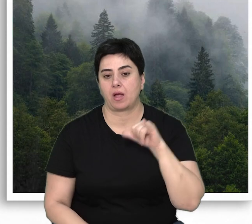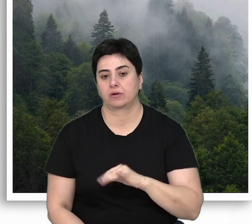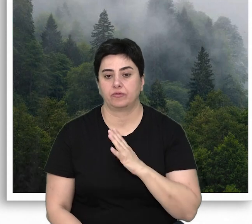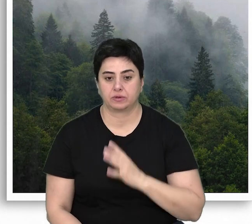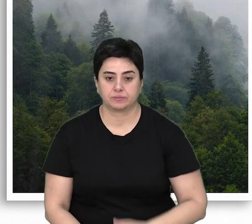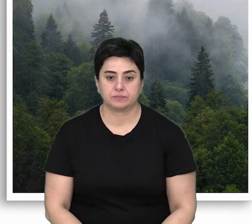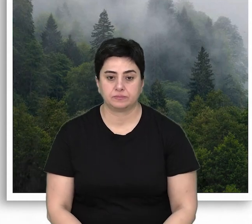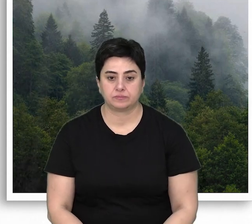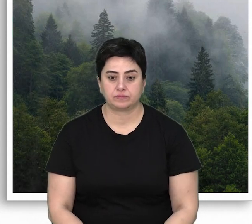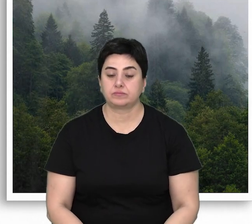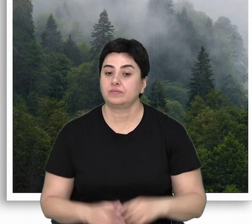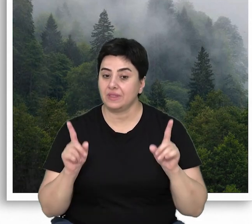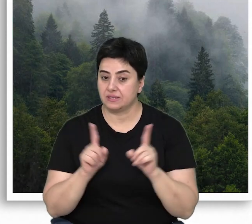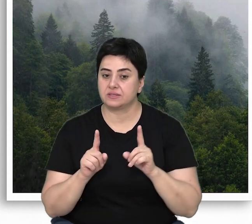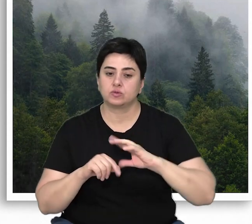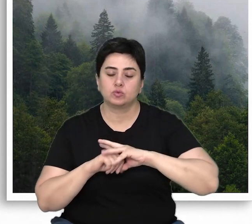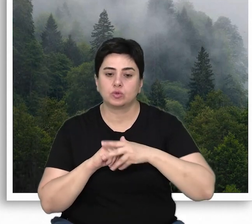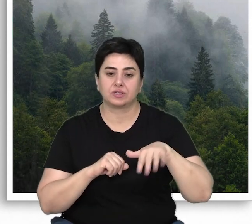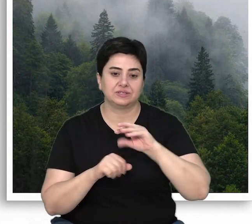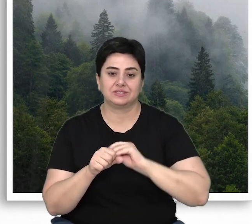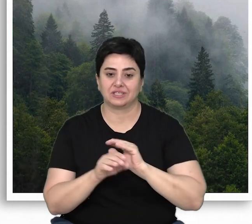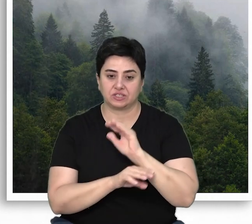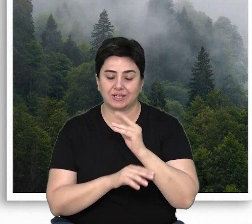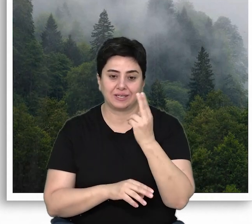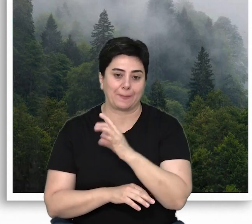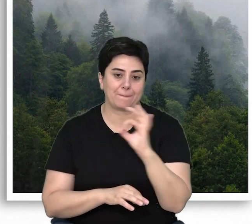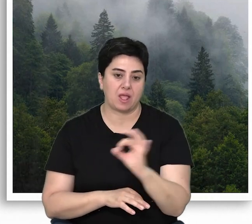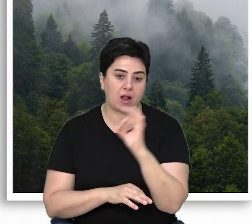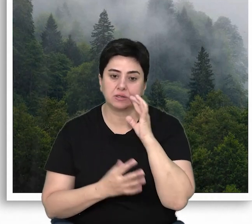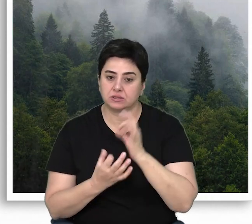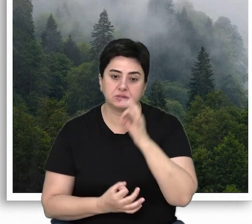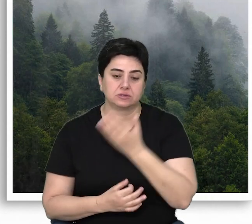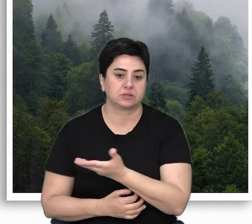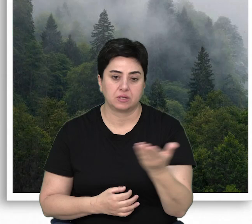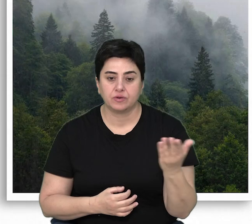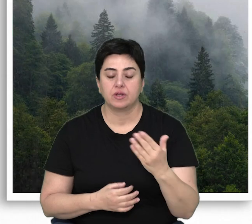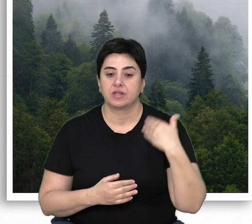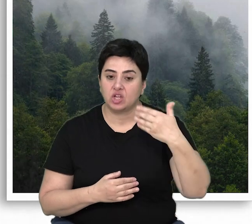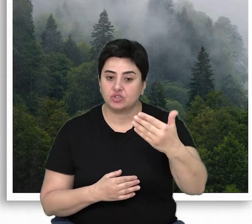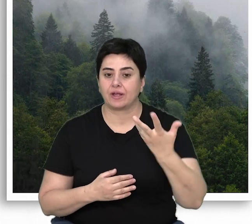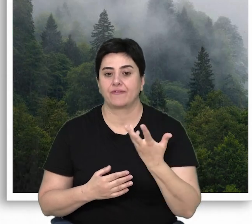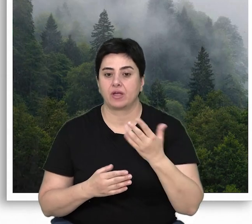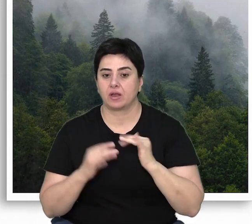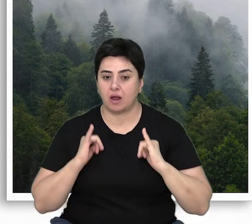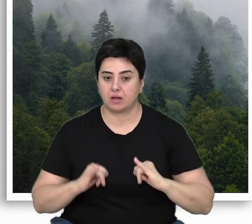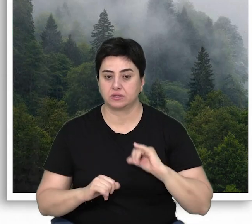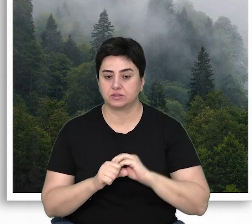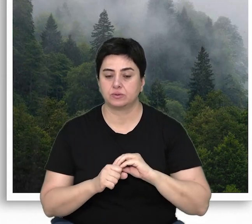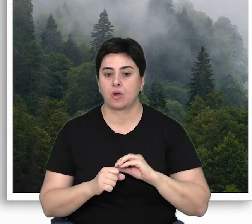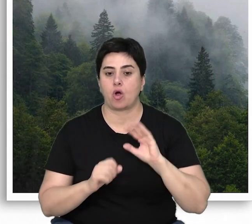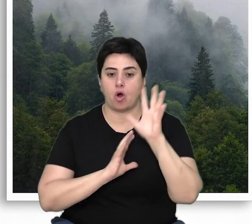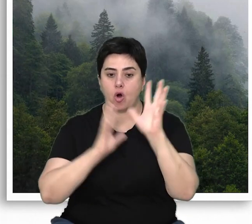paya sahip. Kısacası yeryüzünde yaşayan biz 7 milyar insanın varlığı, geleceği ve refahı,